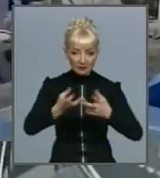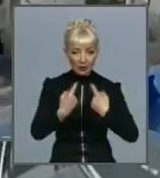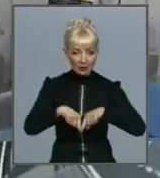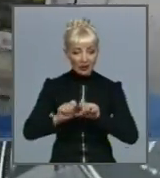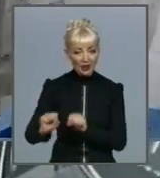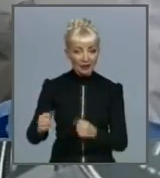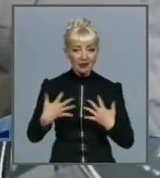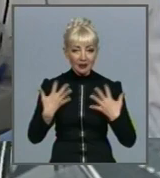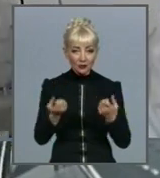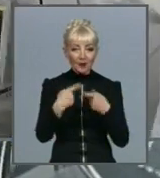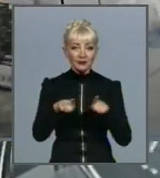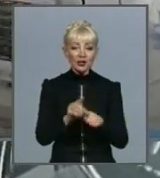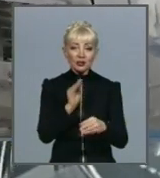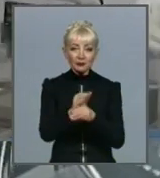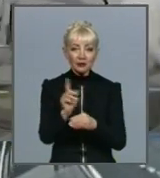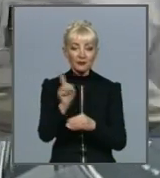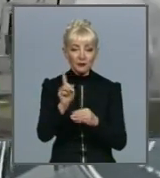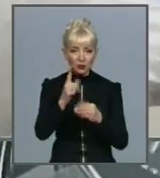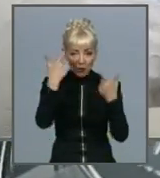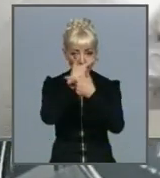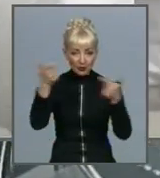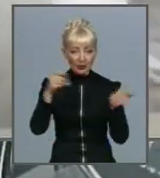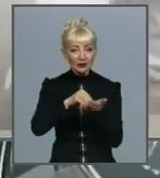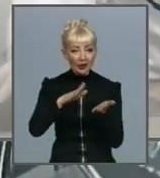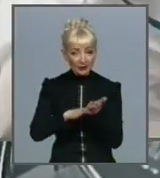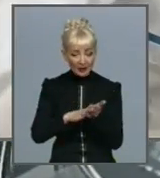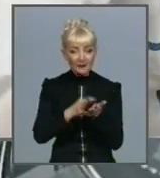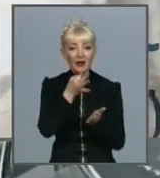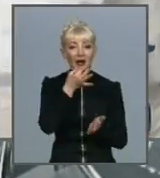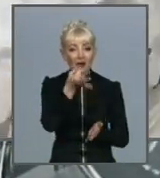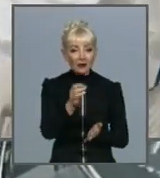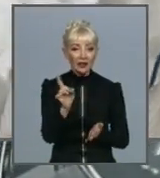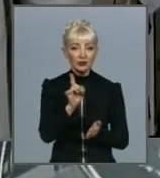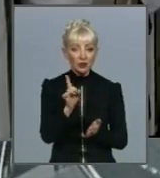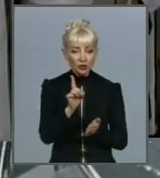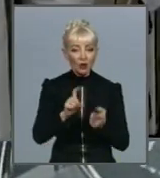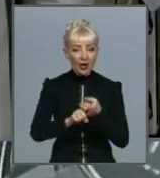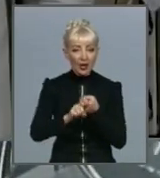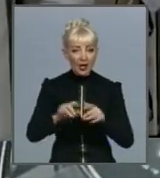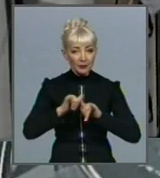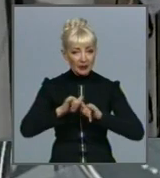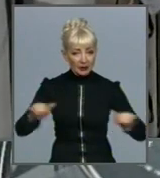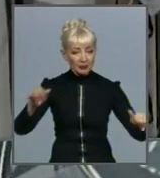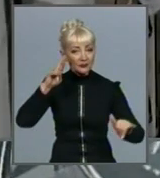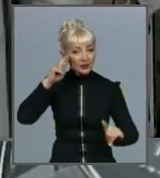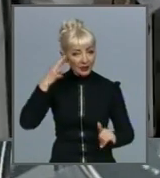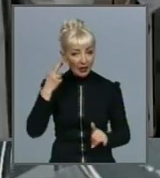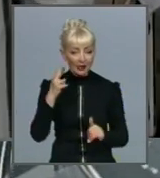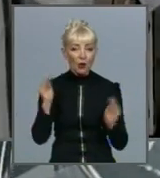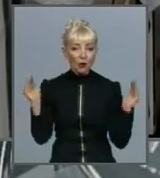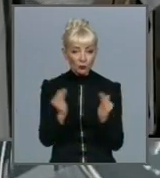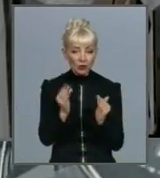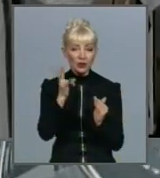додають, що оприлюднені дані свідчать про деяке уповільнення епідемії в Китаї. Але ці результати радять трактувати дуже